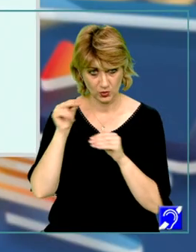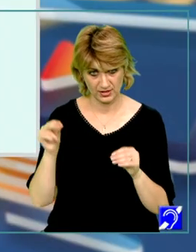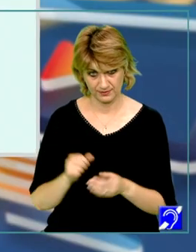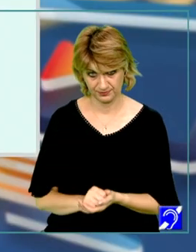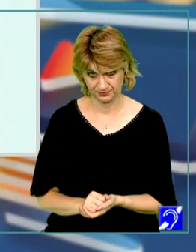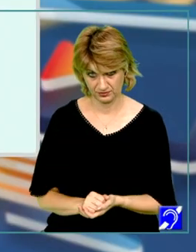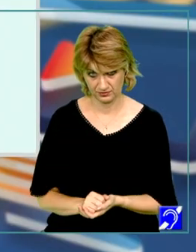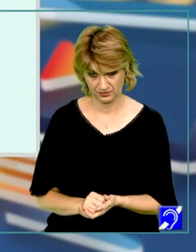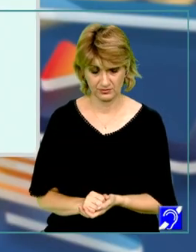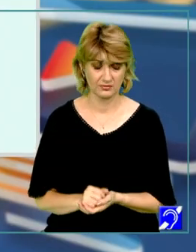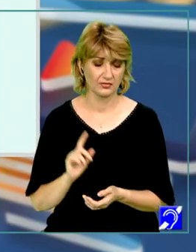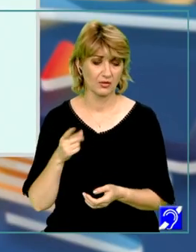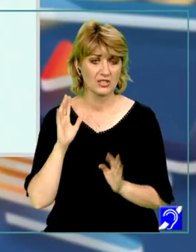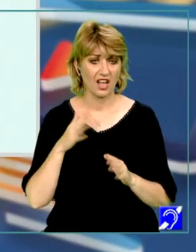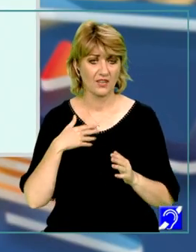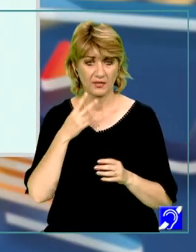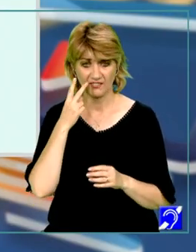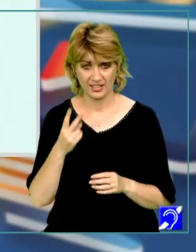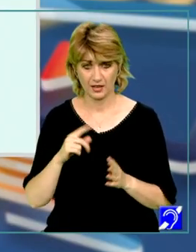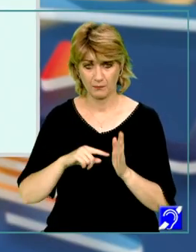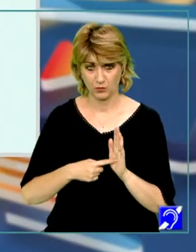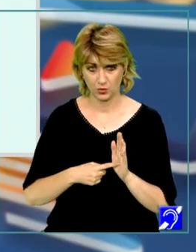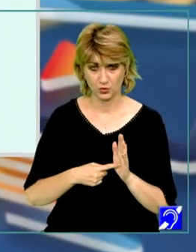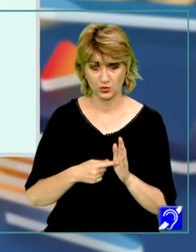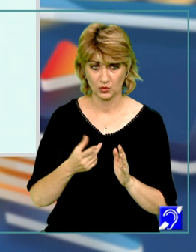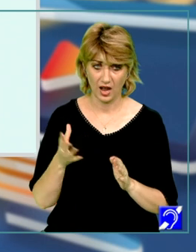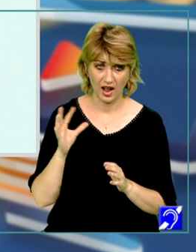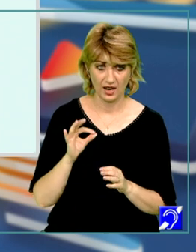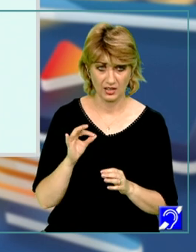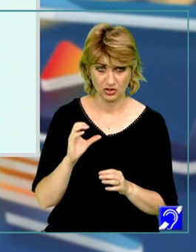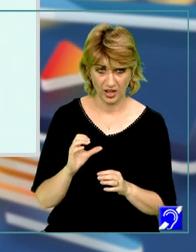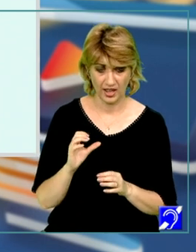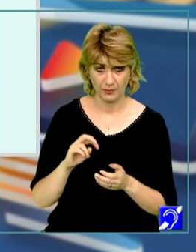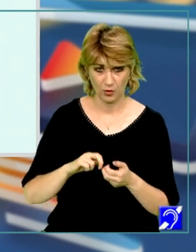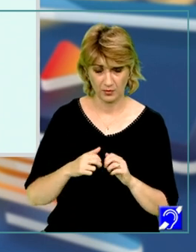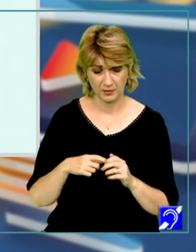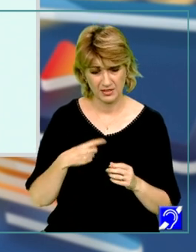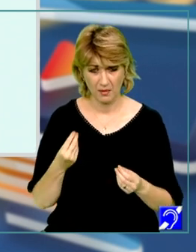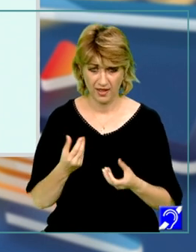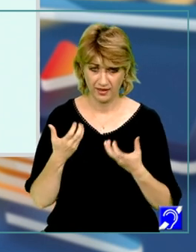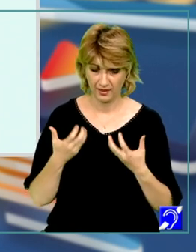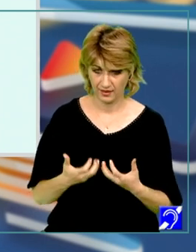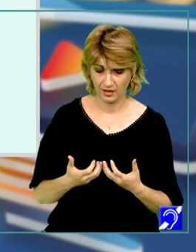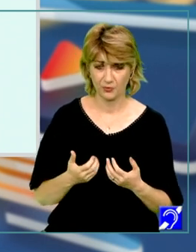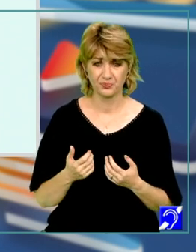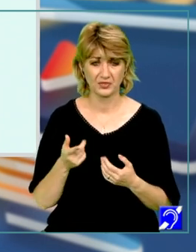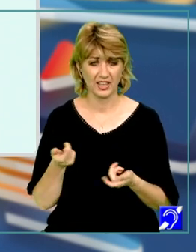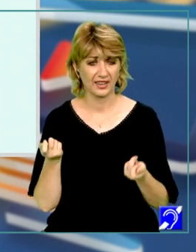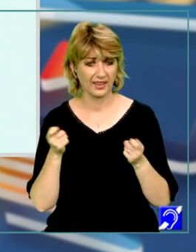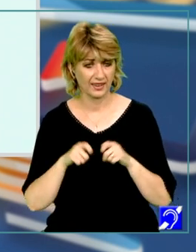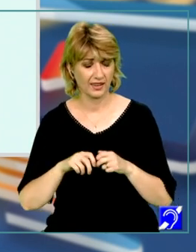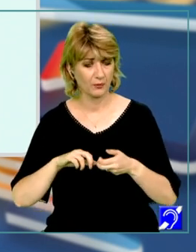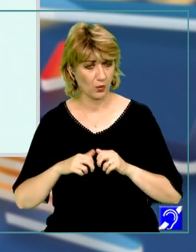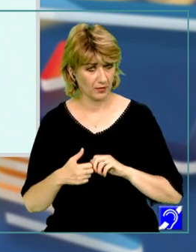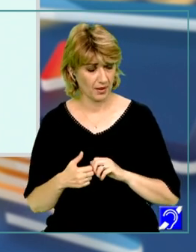Trebuie să avem în vedere faptul că punctul ceal probleme este punctul mai dificil, este cel care încheie problema,